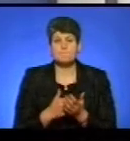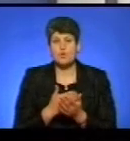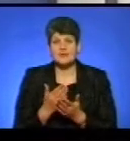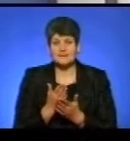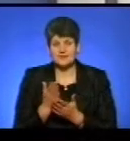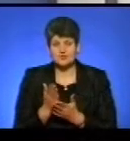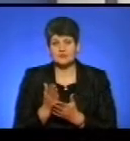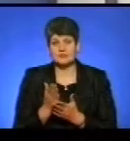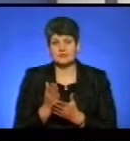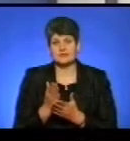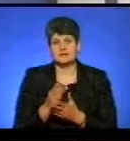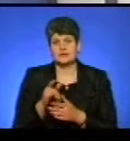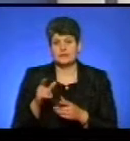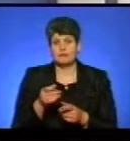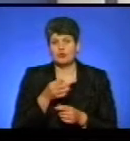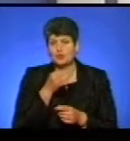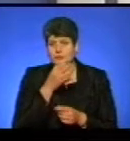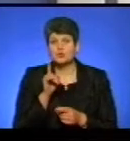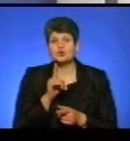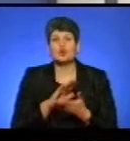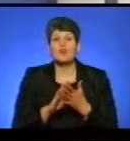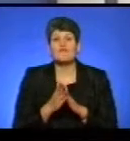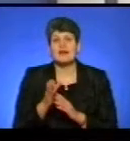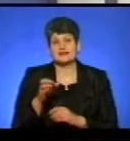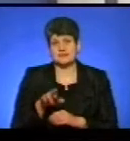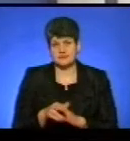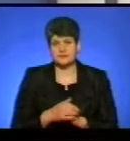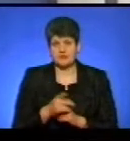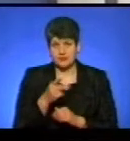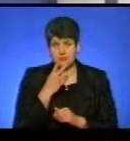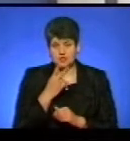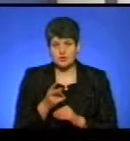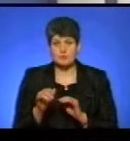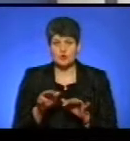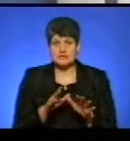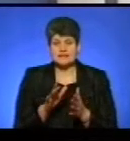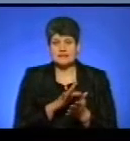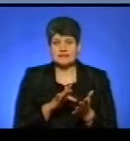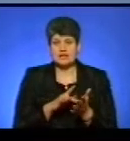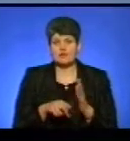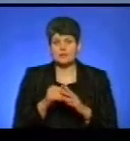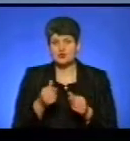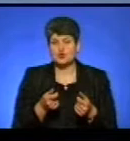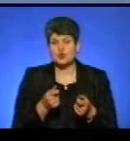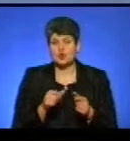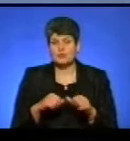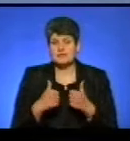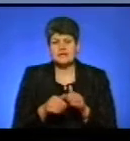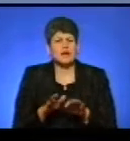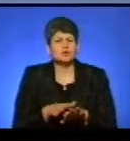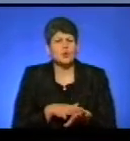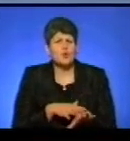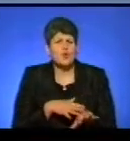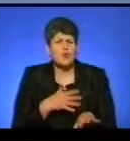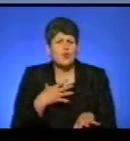електоральні десь людей вподобання, з ким, про що домовлятися. Ви бачили процес Центральної виборчої комісії, яка довго і нудно,